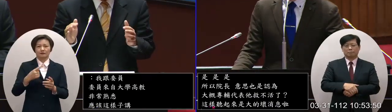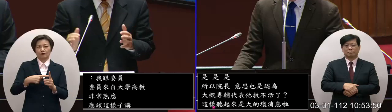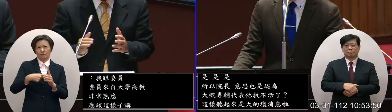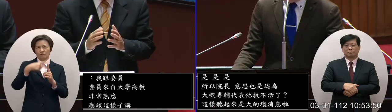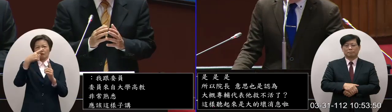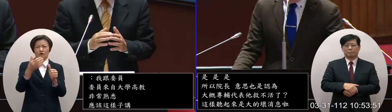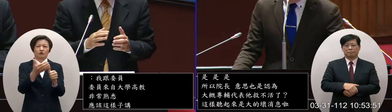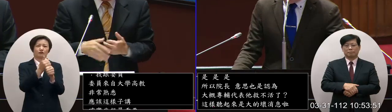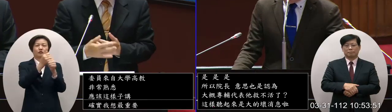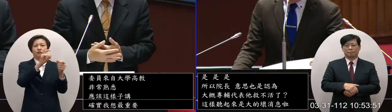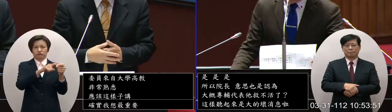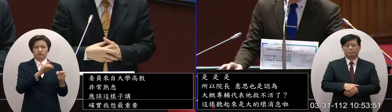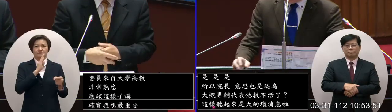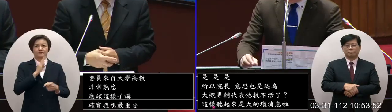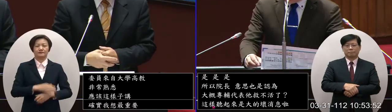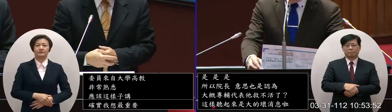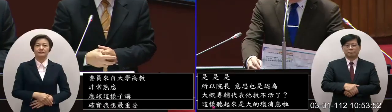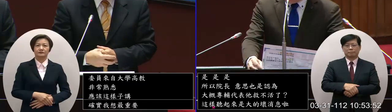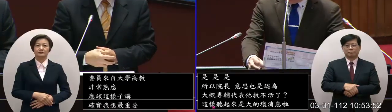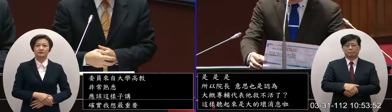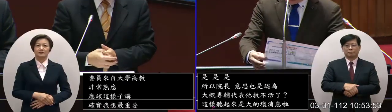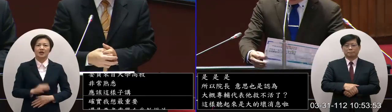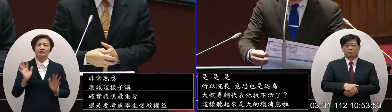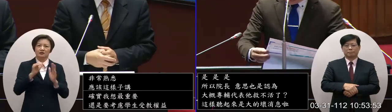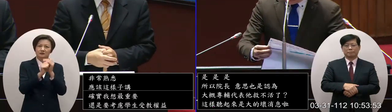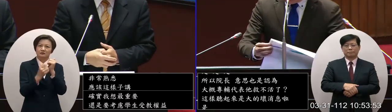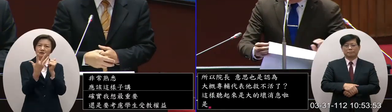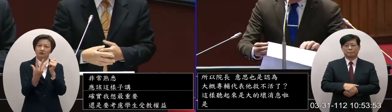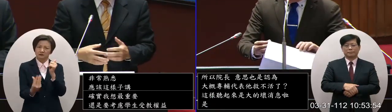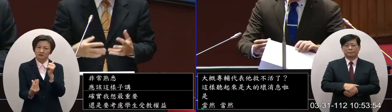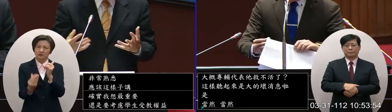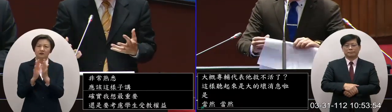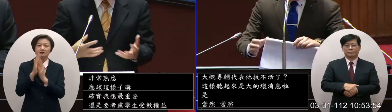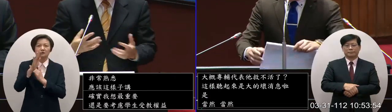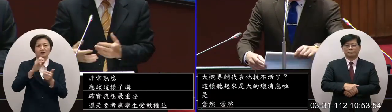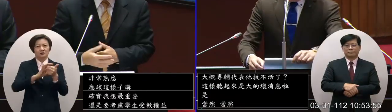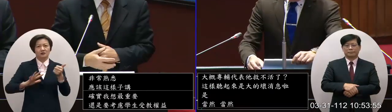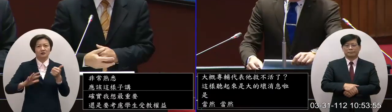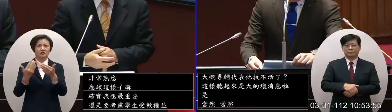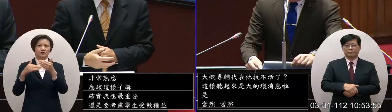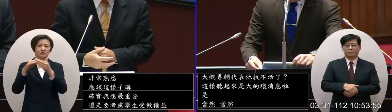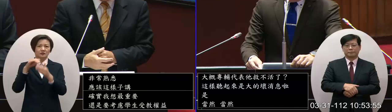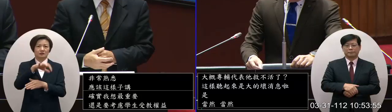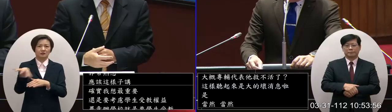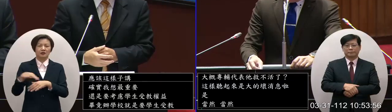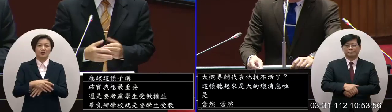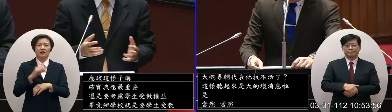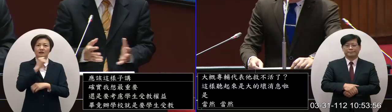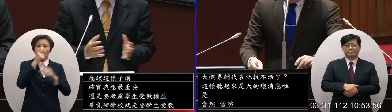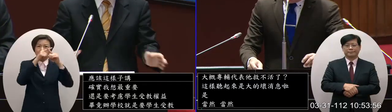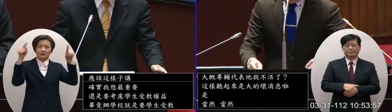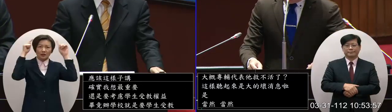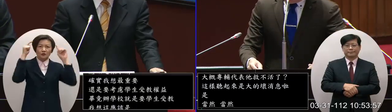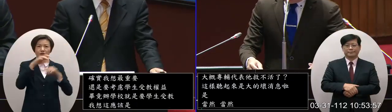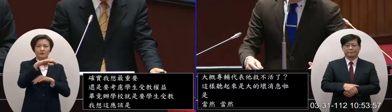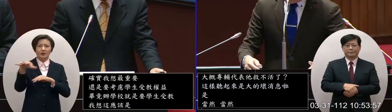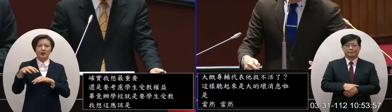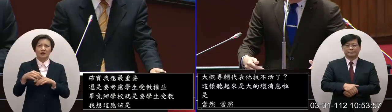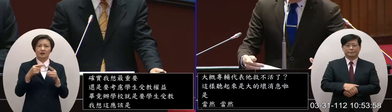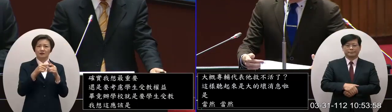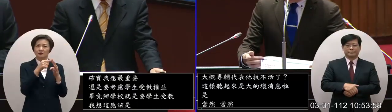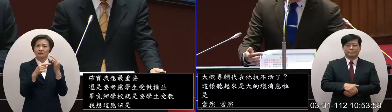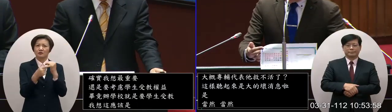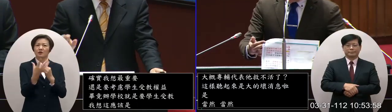目標跟價值那確實面對少子化後學校以在台灣的高教的規模這個一定是一個